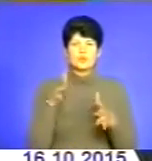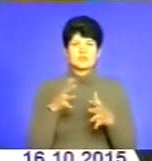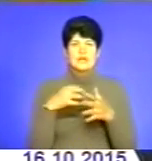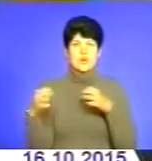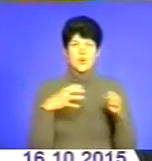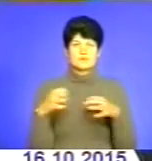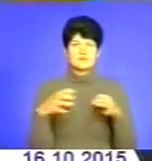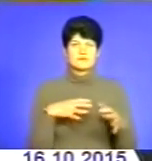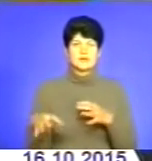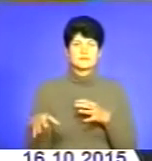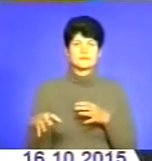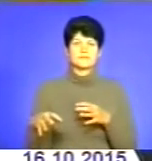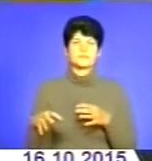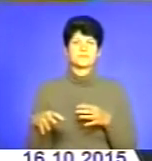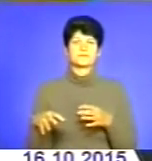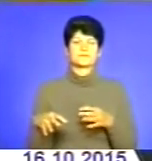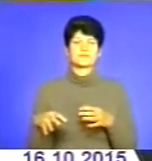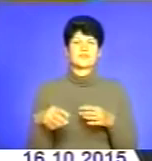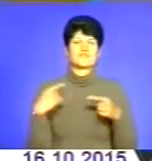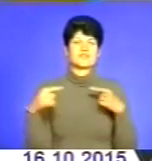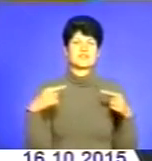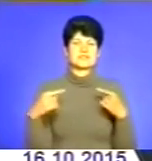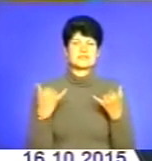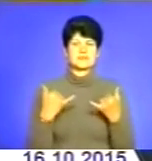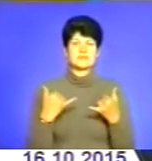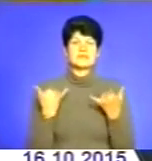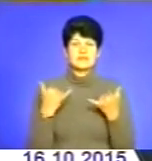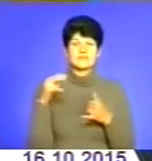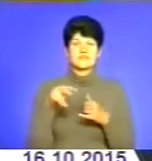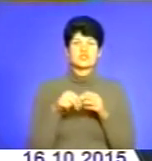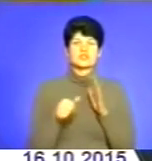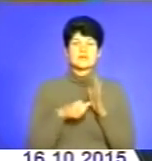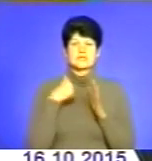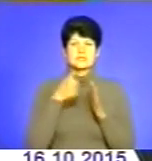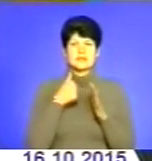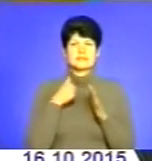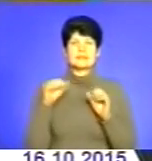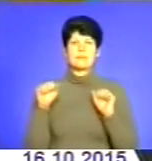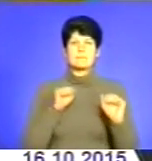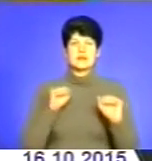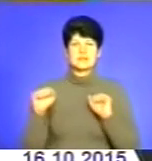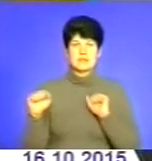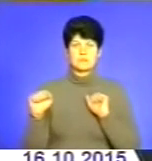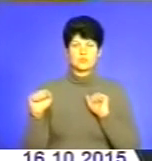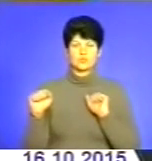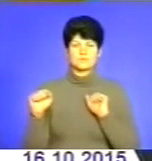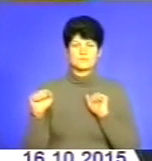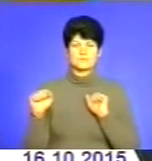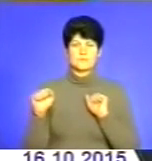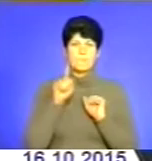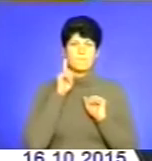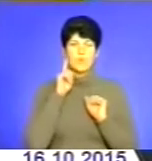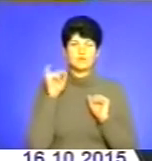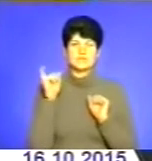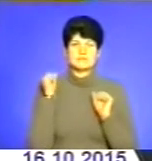його в різність. Зараз, на 2016 рік, з департаментом молоді